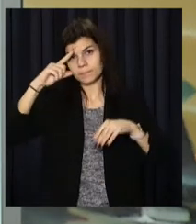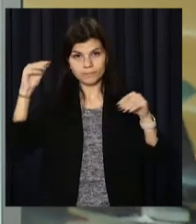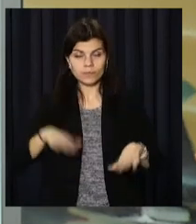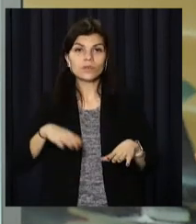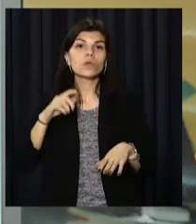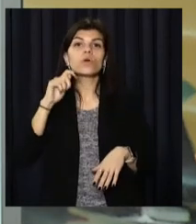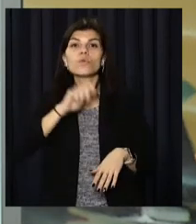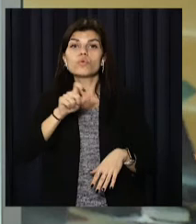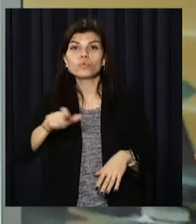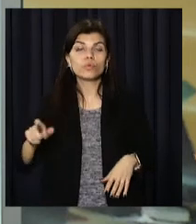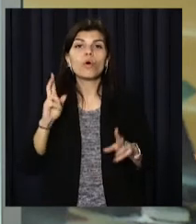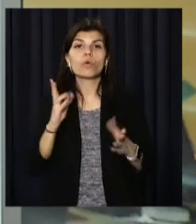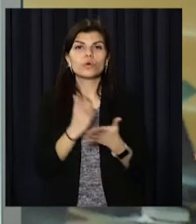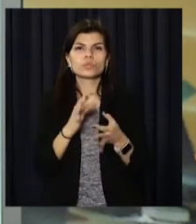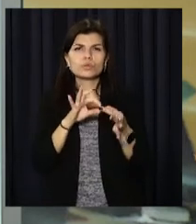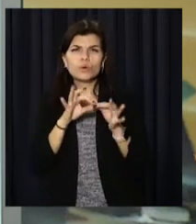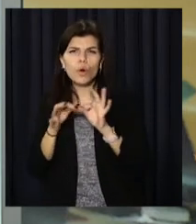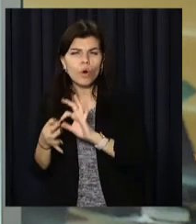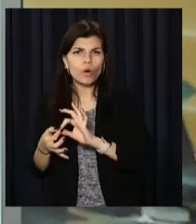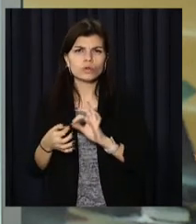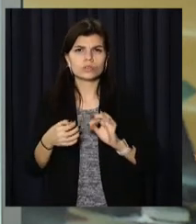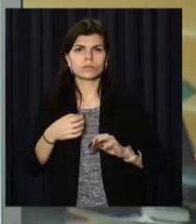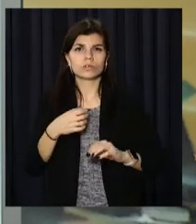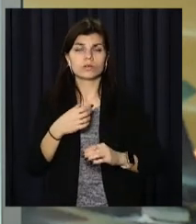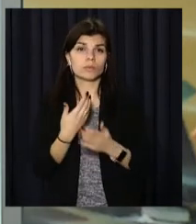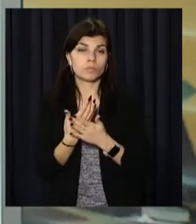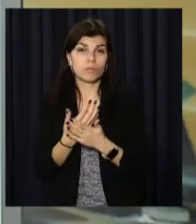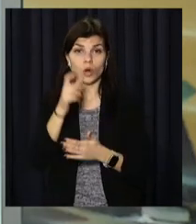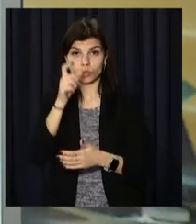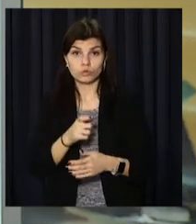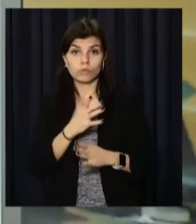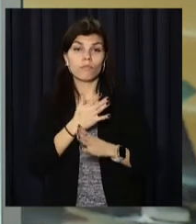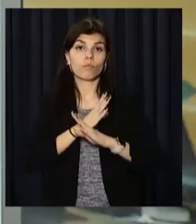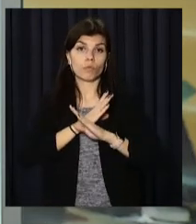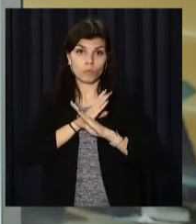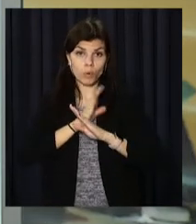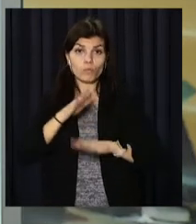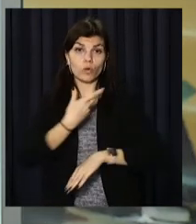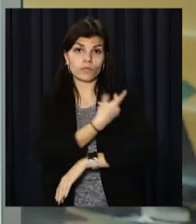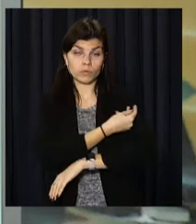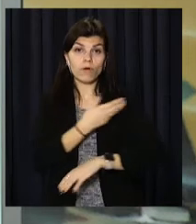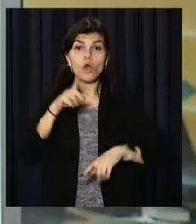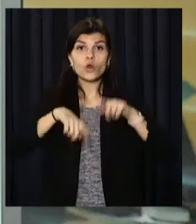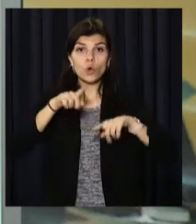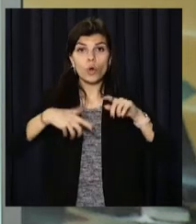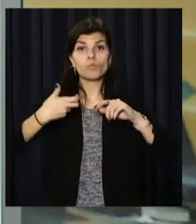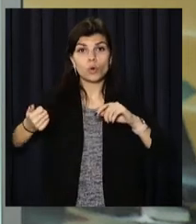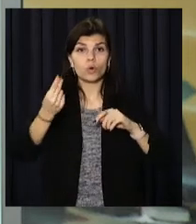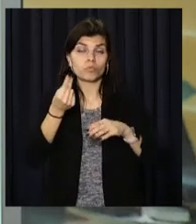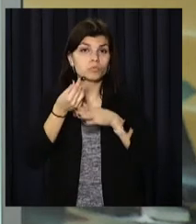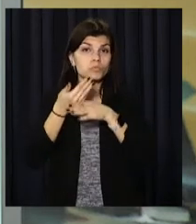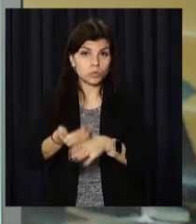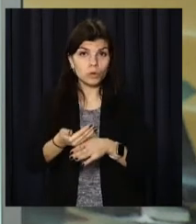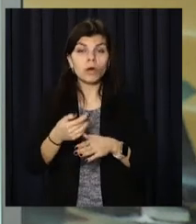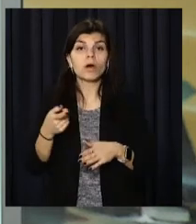українцям, які мають ускладнення після імунізації. У випадку смерті людини компенсацію отримають його родичі. На виплату можна